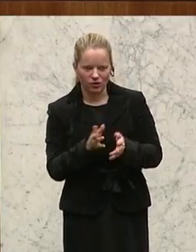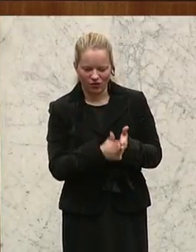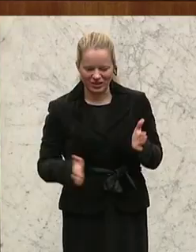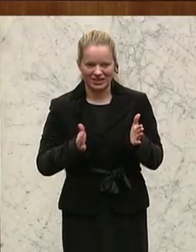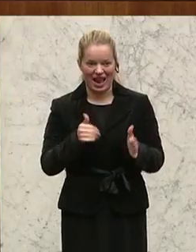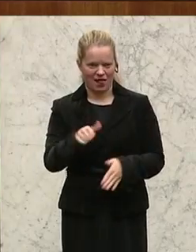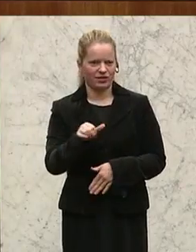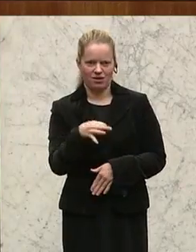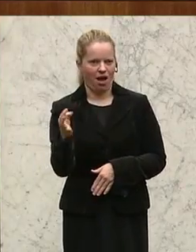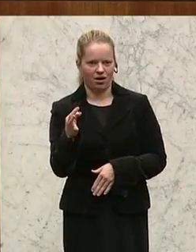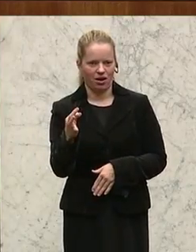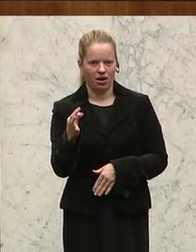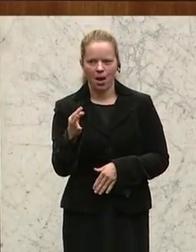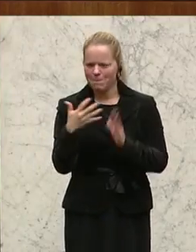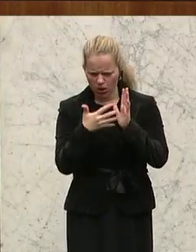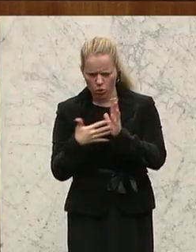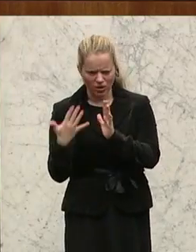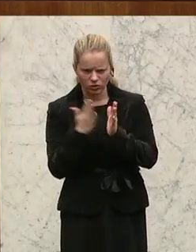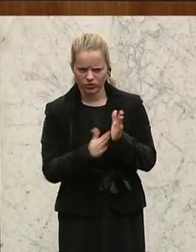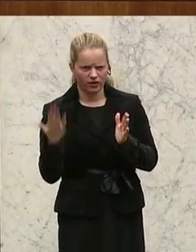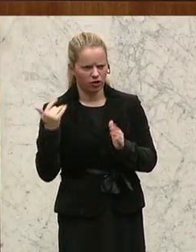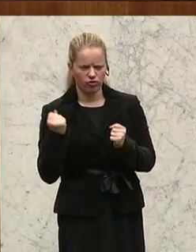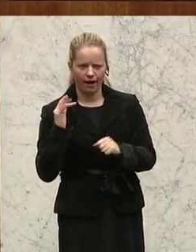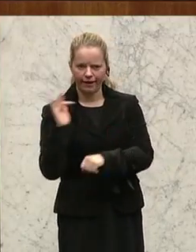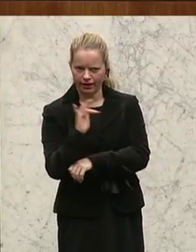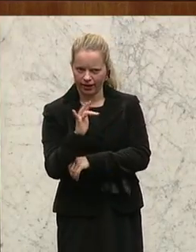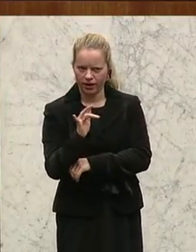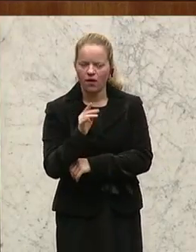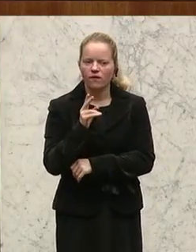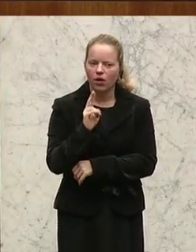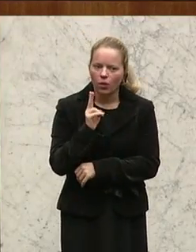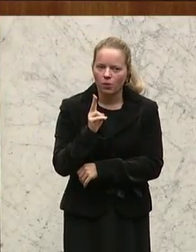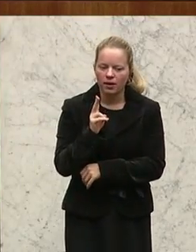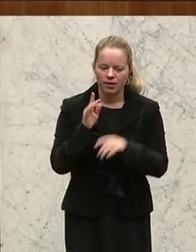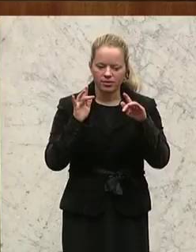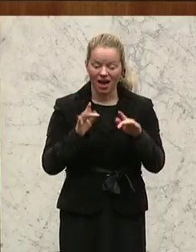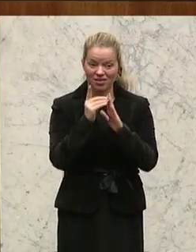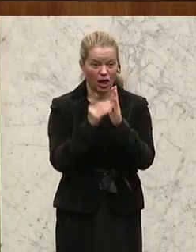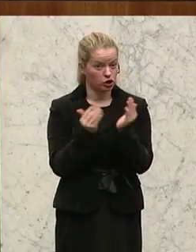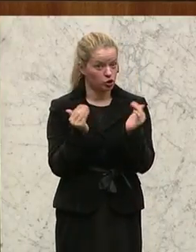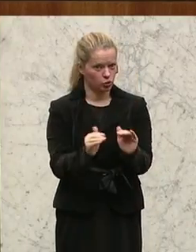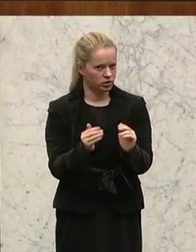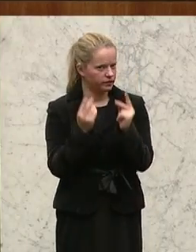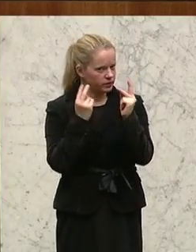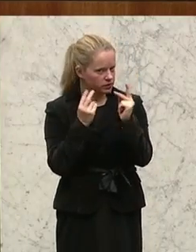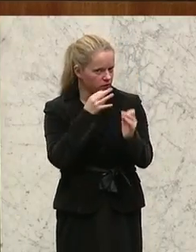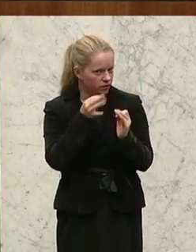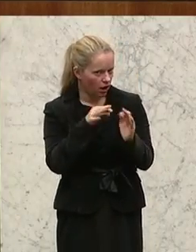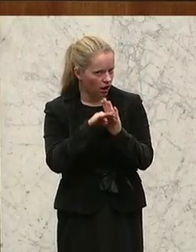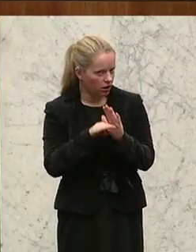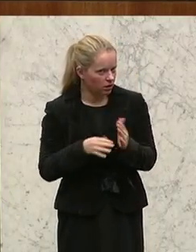wurde auch in der Begutachtung stark kritisiert, weil es auch hier um ganz wesentliche datenschutzrechtliche Fragen geht.